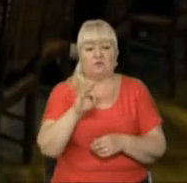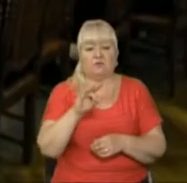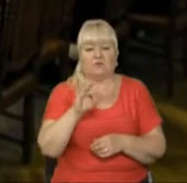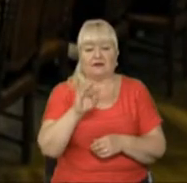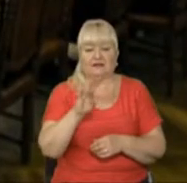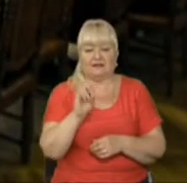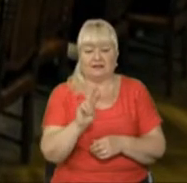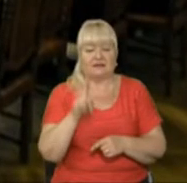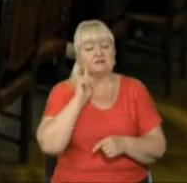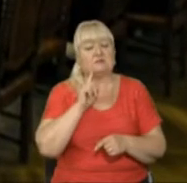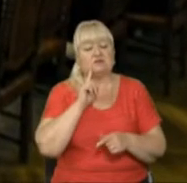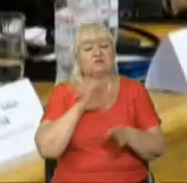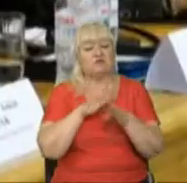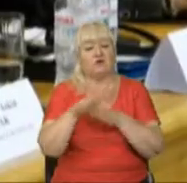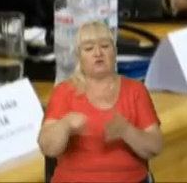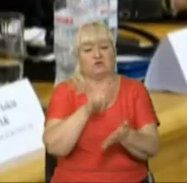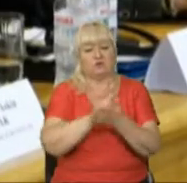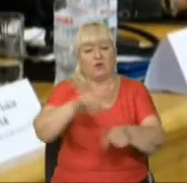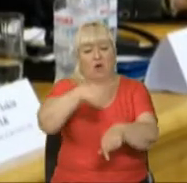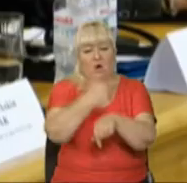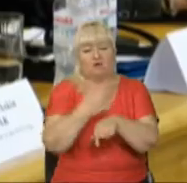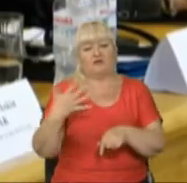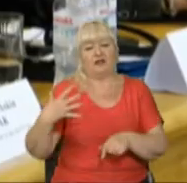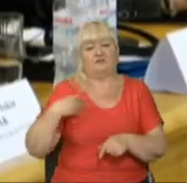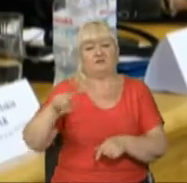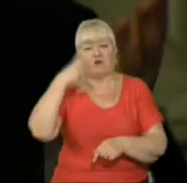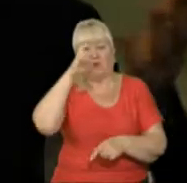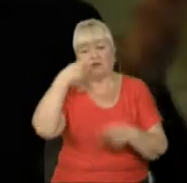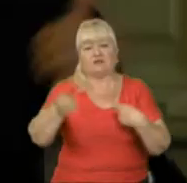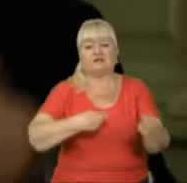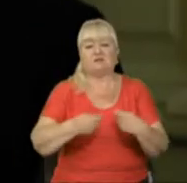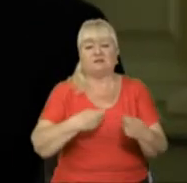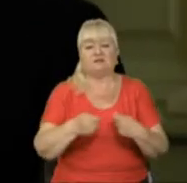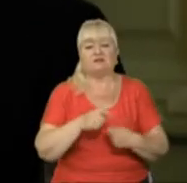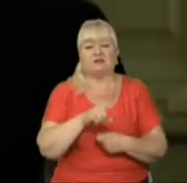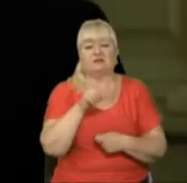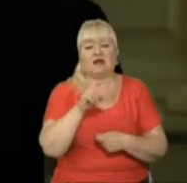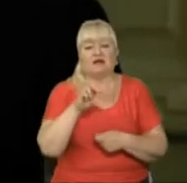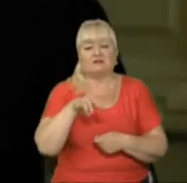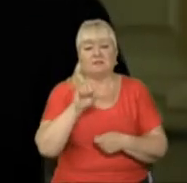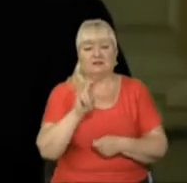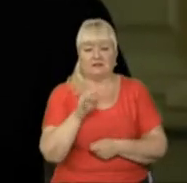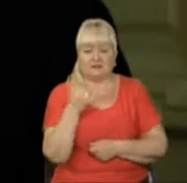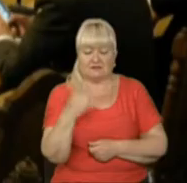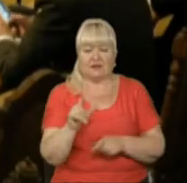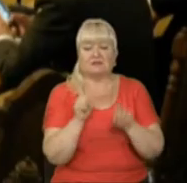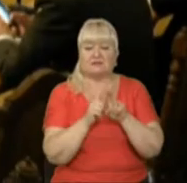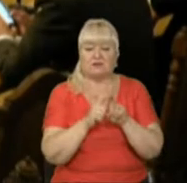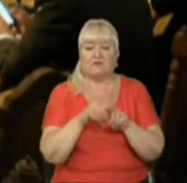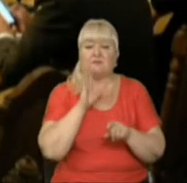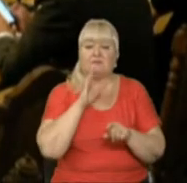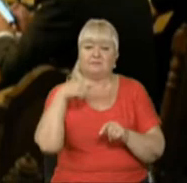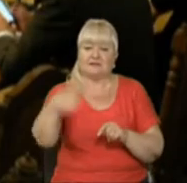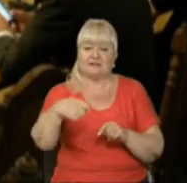тимчасовий виконувач обов'язків голови Львівської облдержадміністрації Ростислав Замлинський. За словами президентки